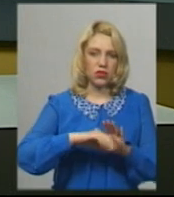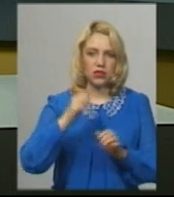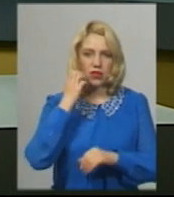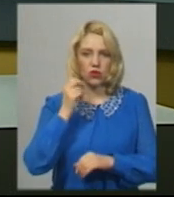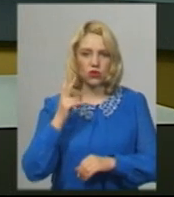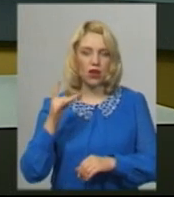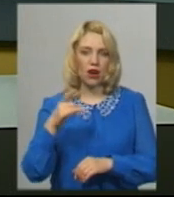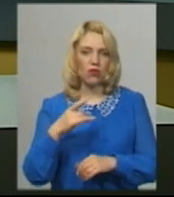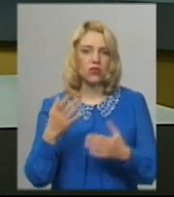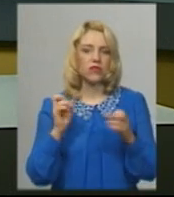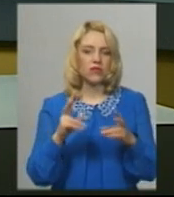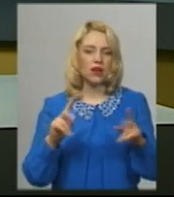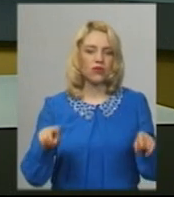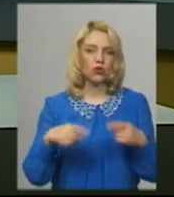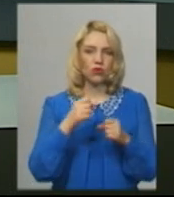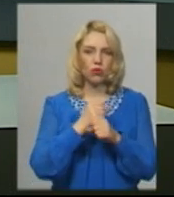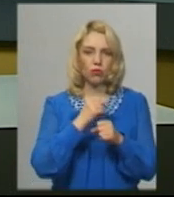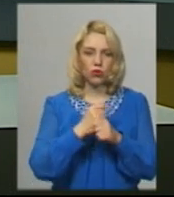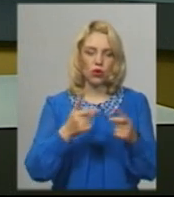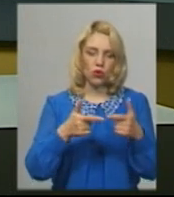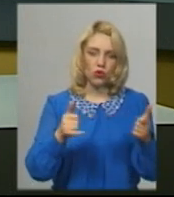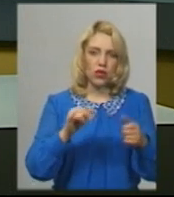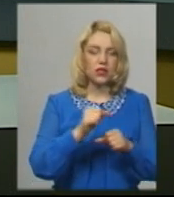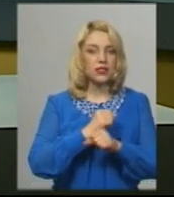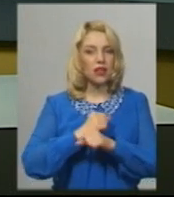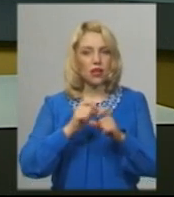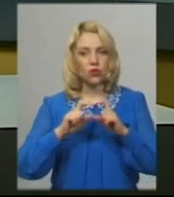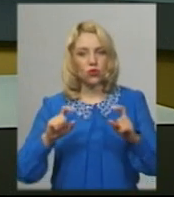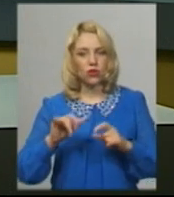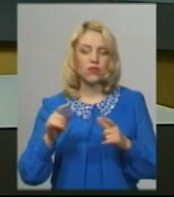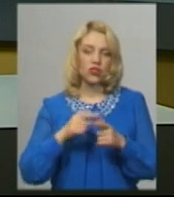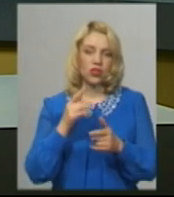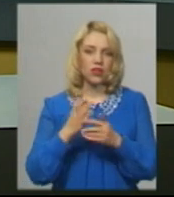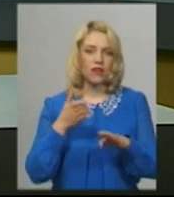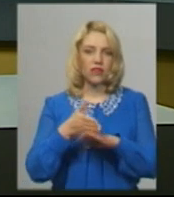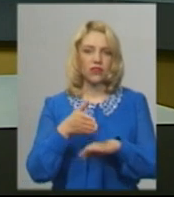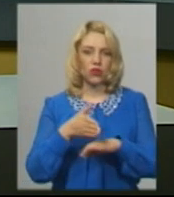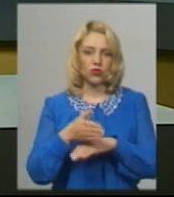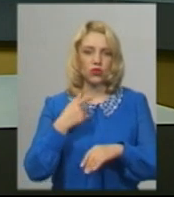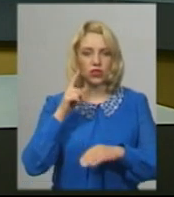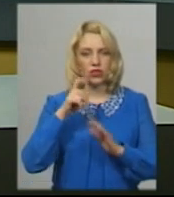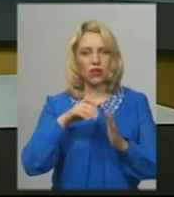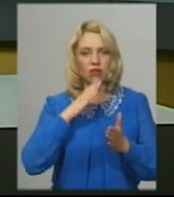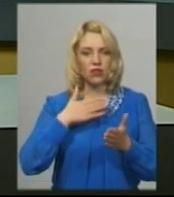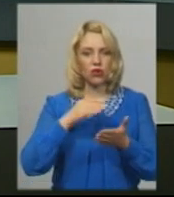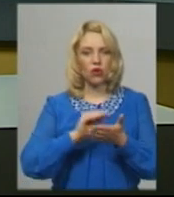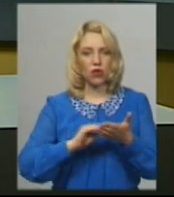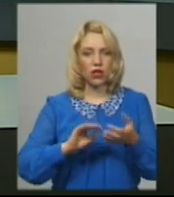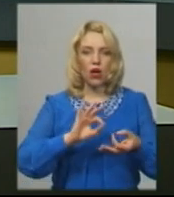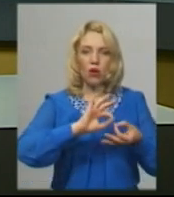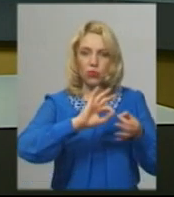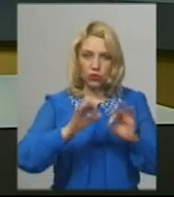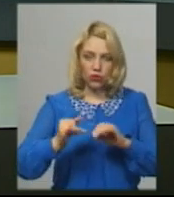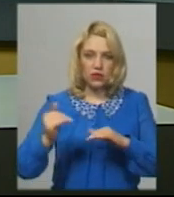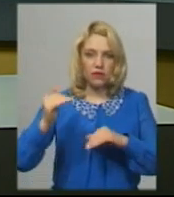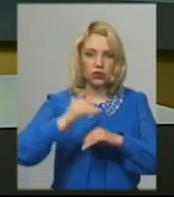Як відновлюють роботу готелів та санаторіїв, та чи є вже у закладах відвідувачі, знає моя колега Тетяна Ворожцова. Подробиці у випуску